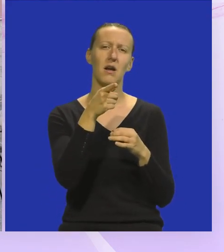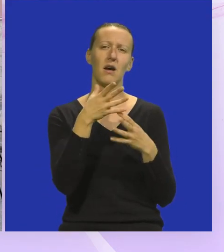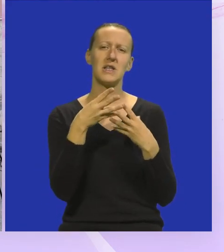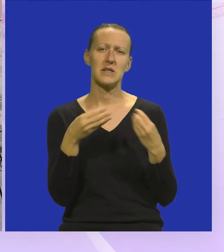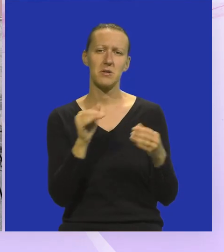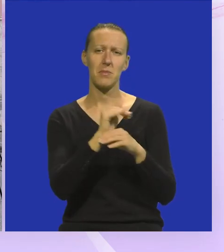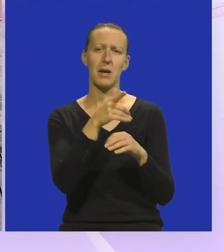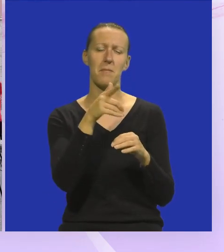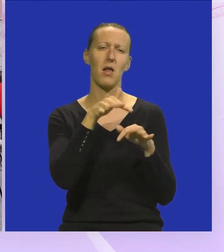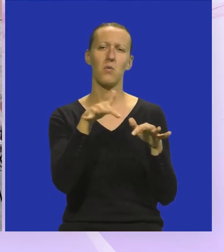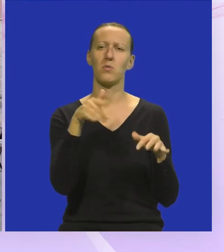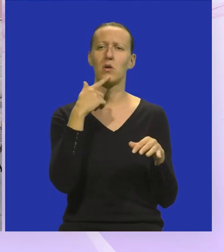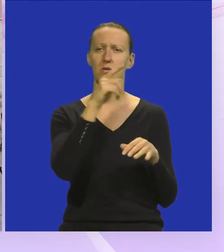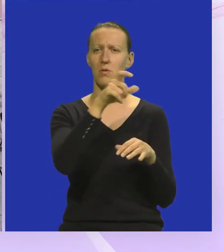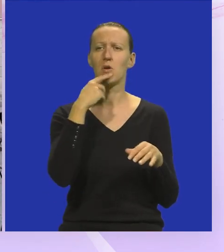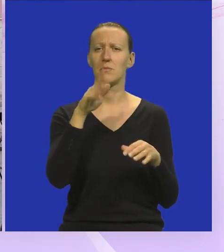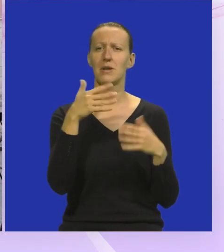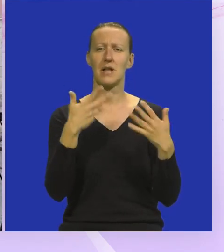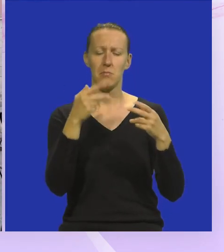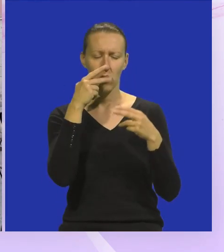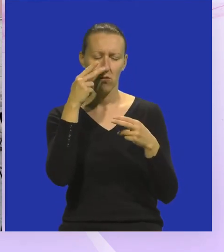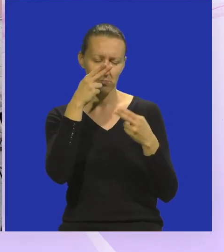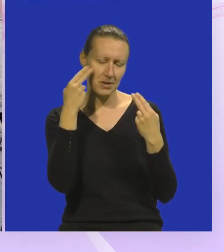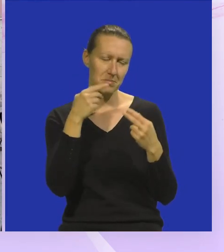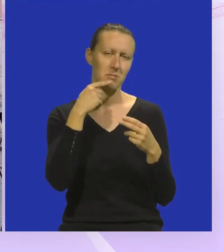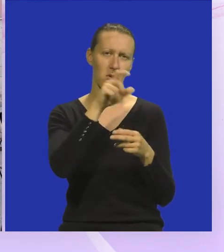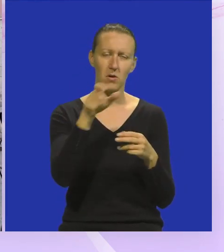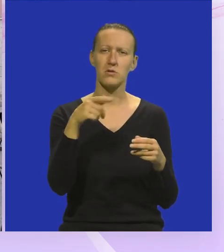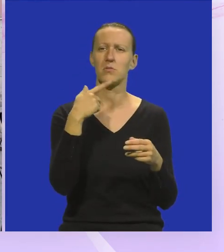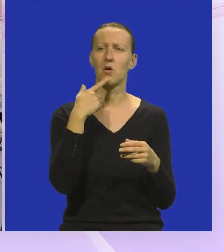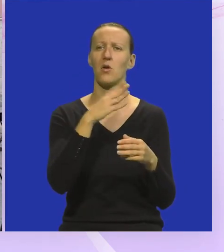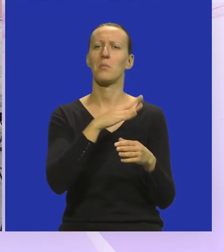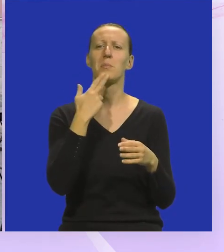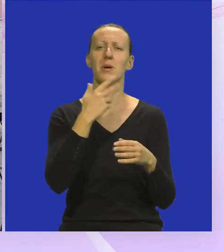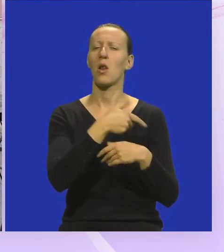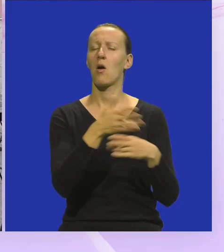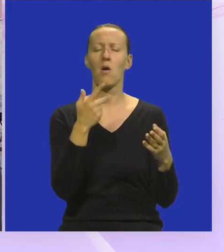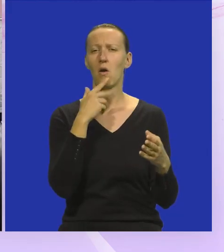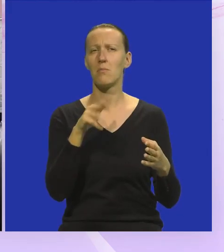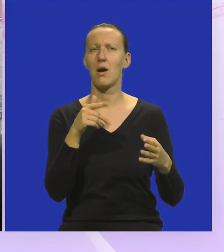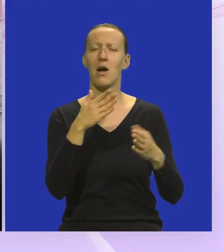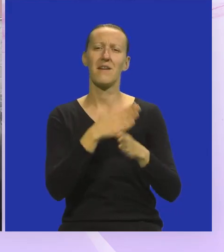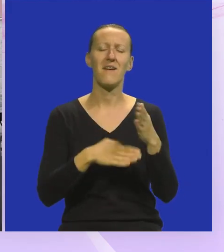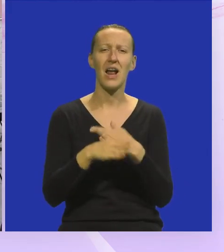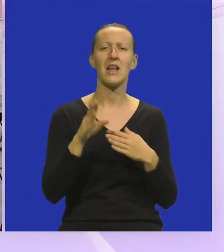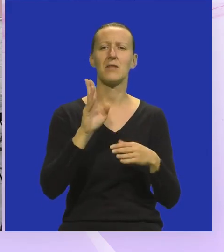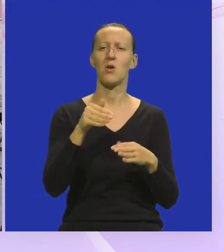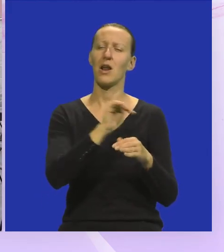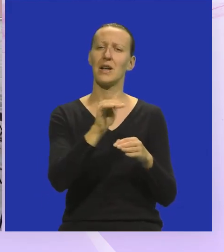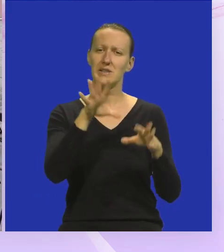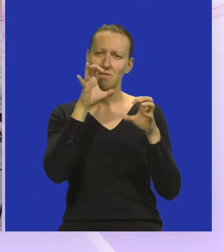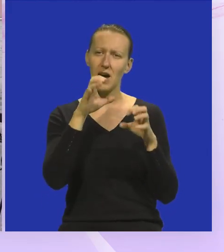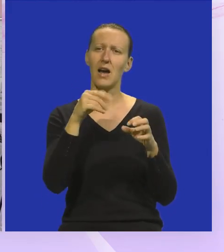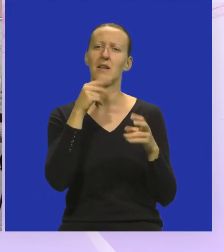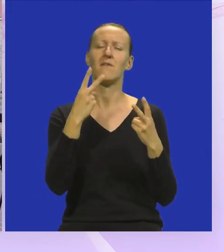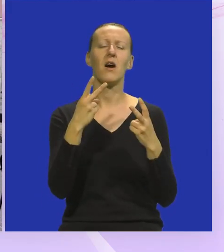senzibilitet prema ljudima sa slabovidnim, nego bilo kojim, ljudima sa bilo kojim poteškoćama, znači i mislim da